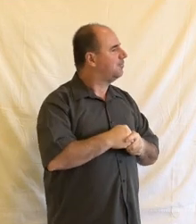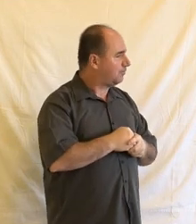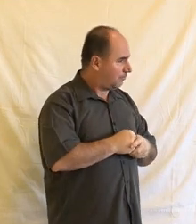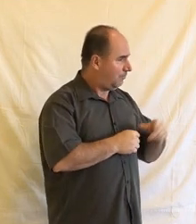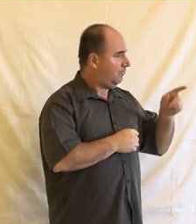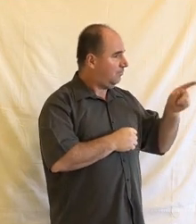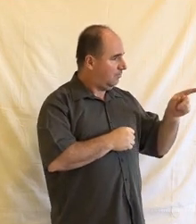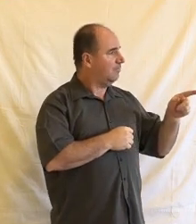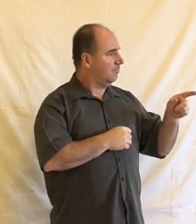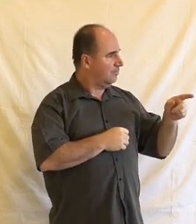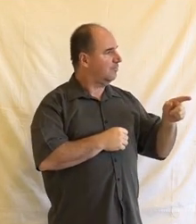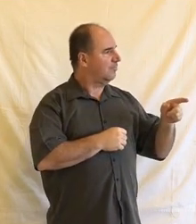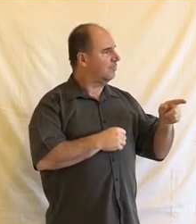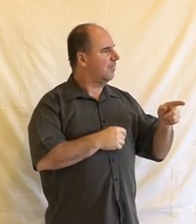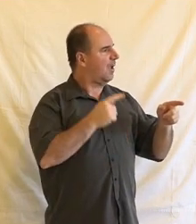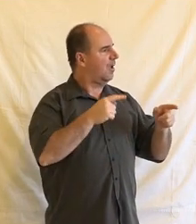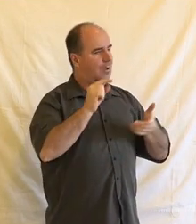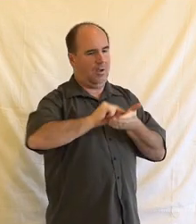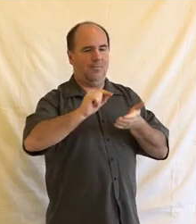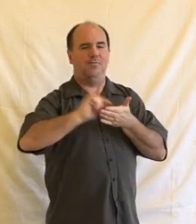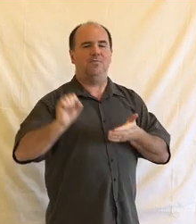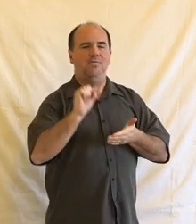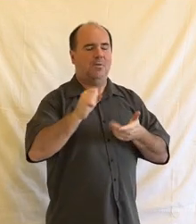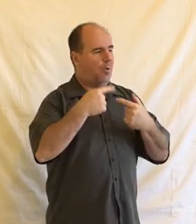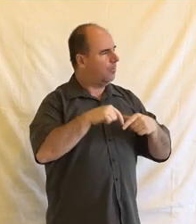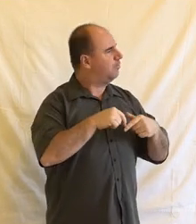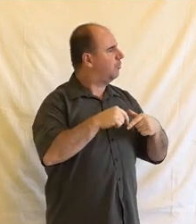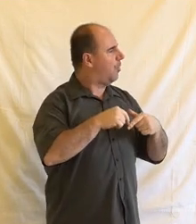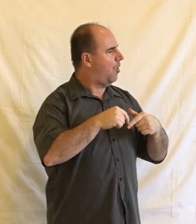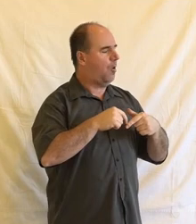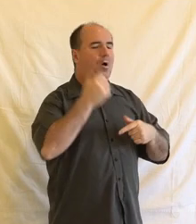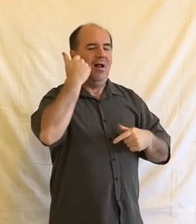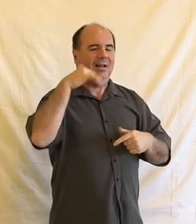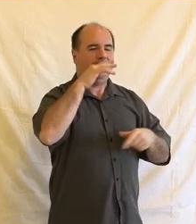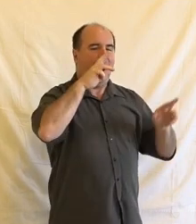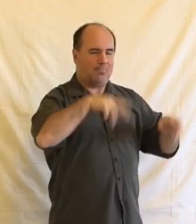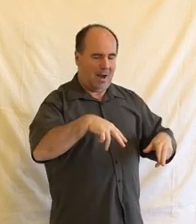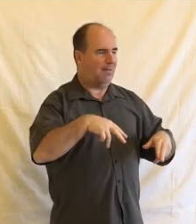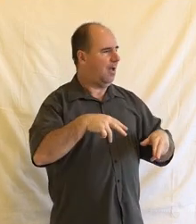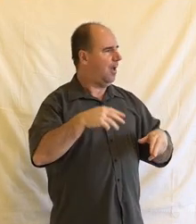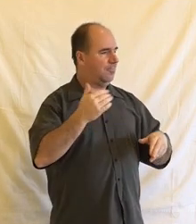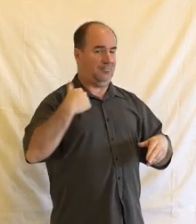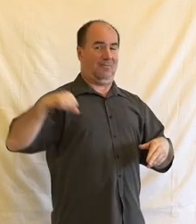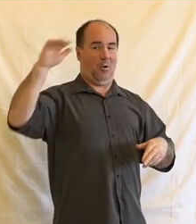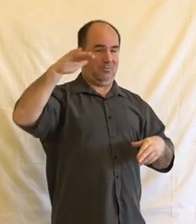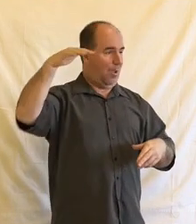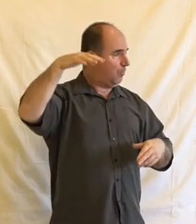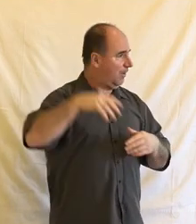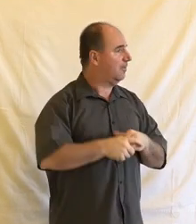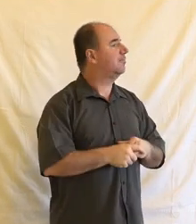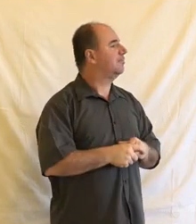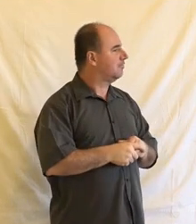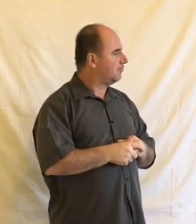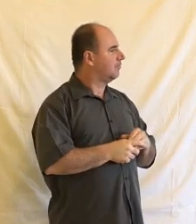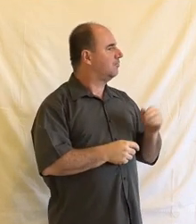před Evropským soudem pro lidská práva z Ministerstva spravedlnosti, která je zároveň vedoucí delegace jednající o návrhu úmluvy u umělé